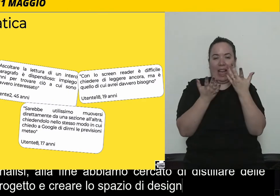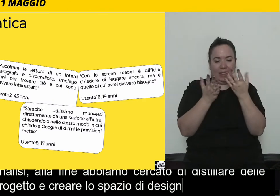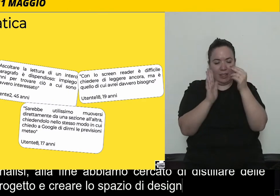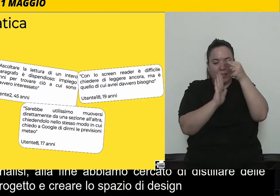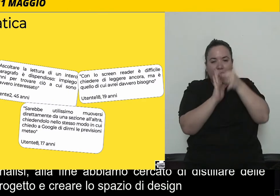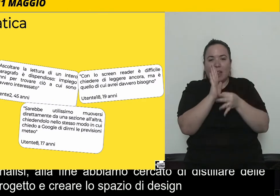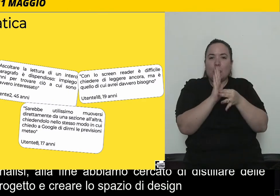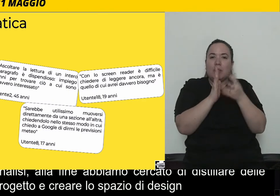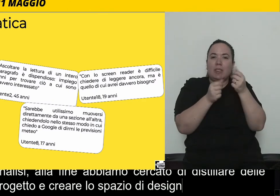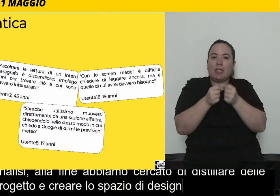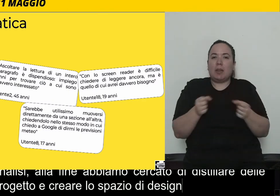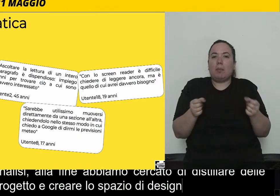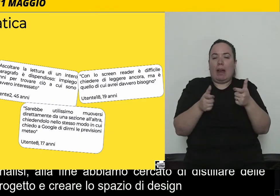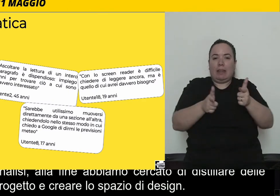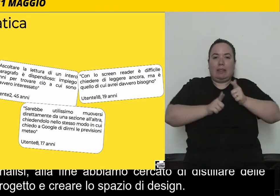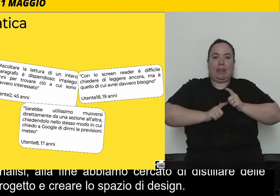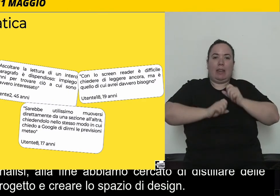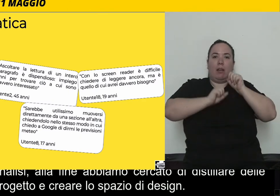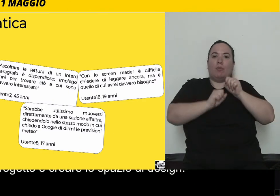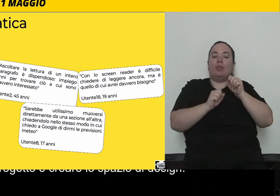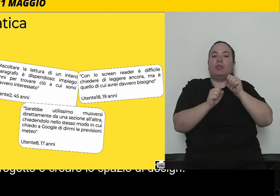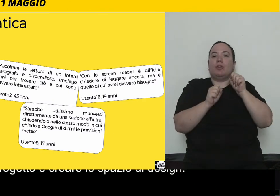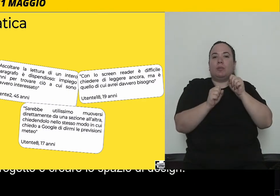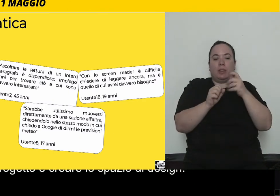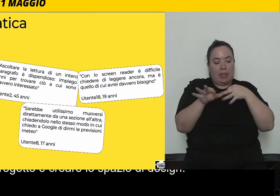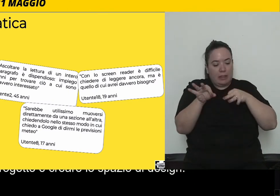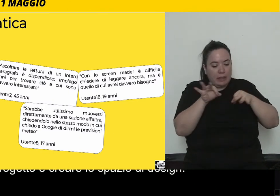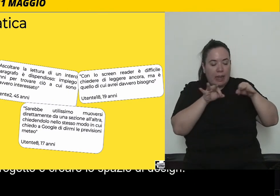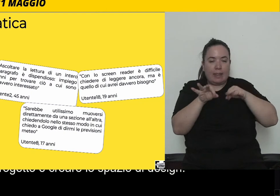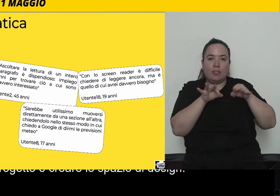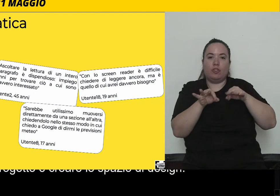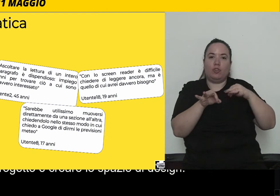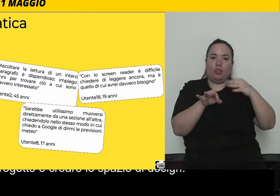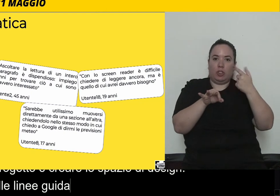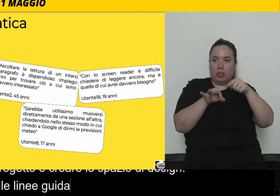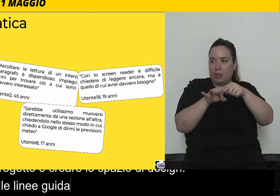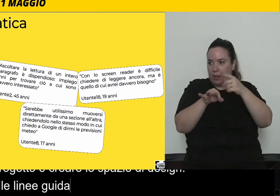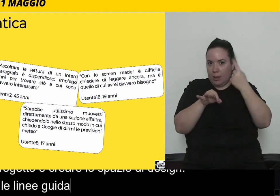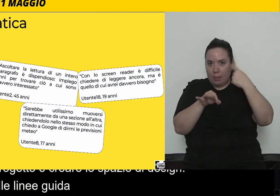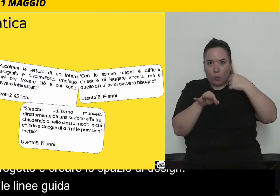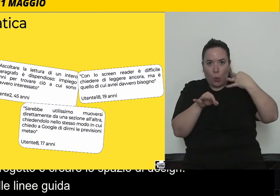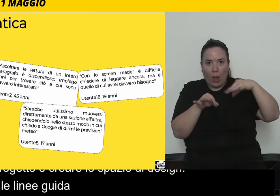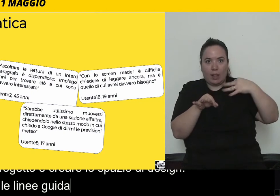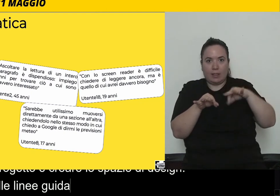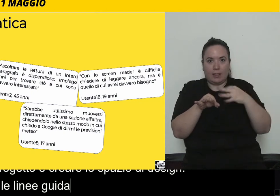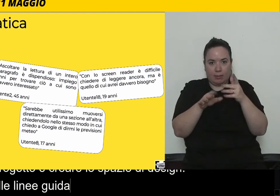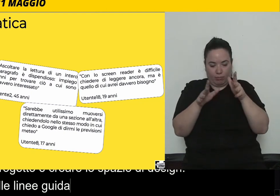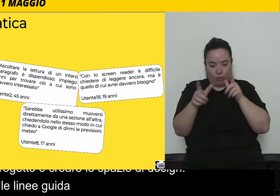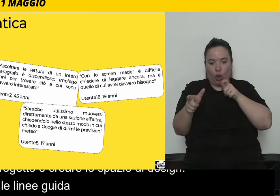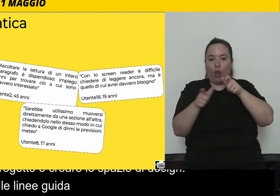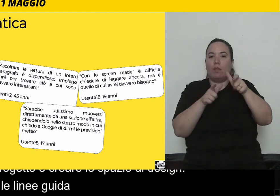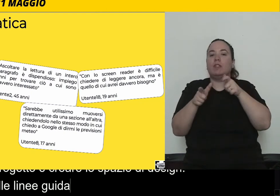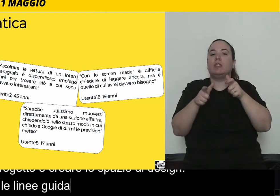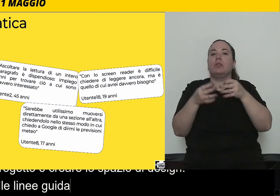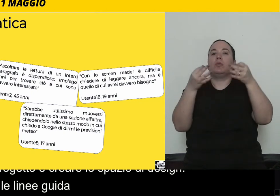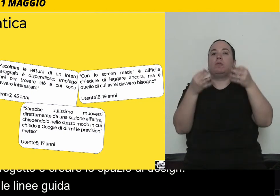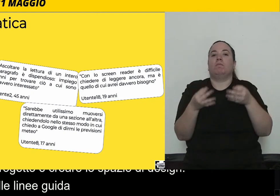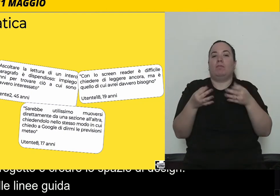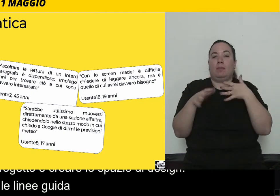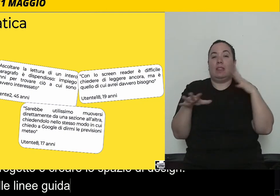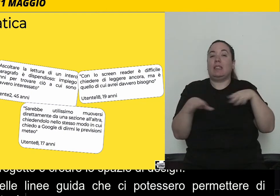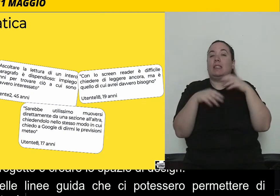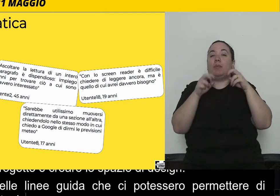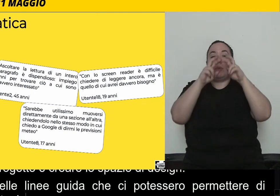anche che potessero permetterci di individuare strategie efficaci ed efficienti per impostare la conversazione. Siamo partiti da un'analisi